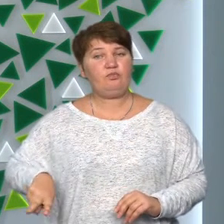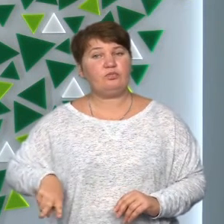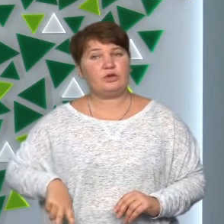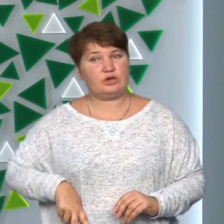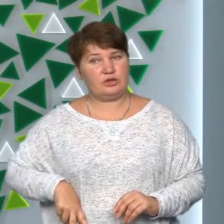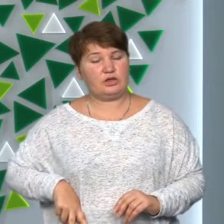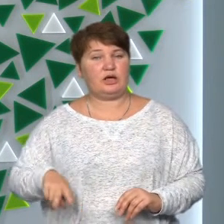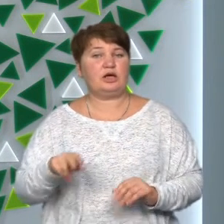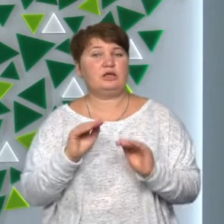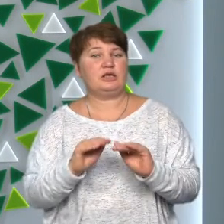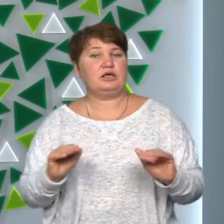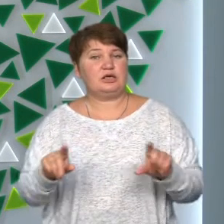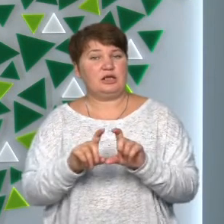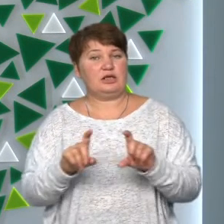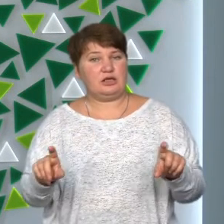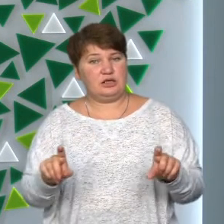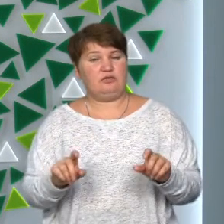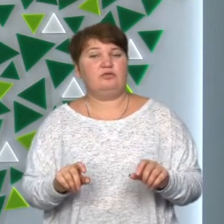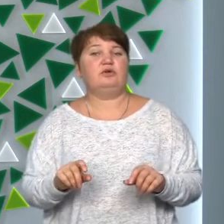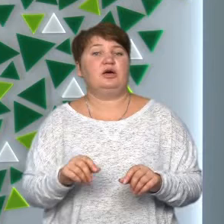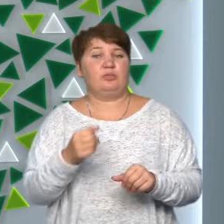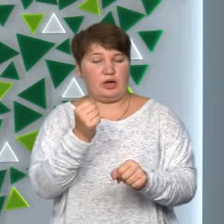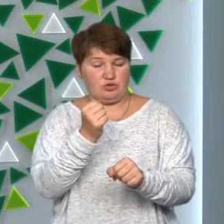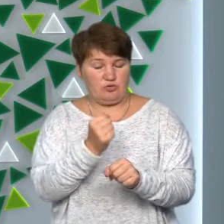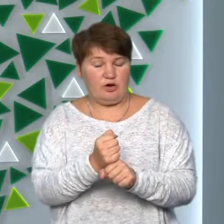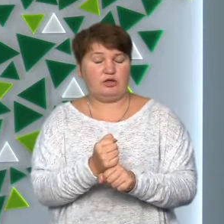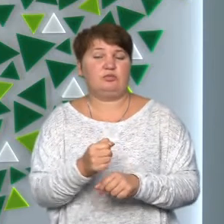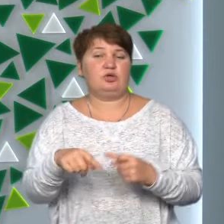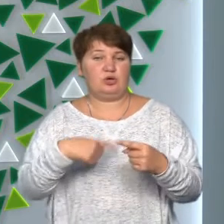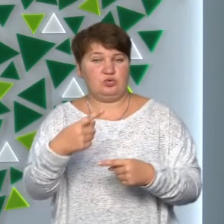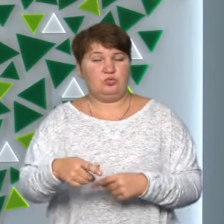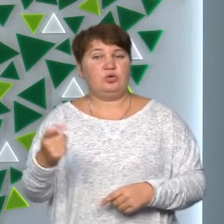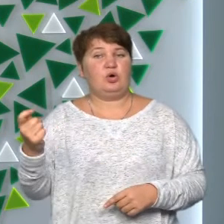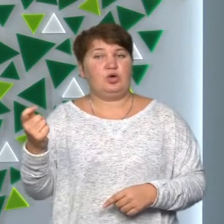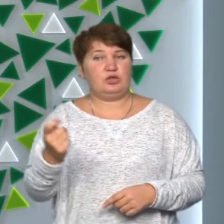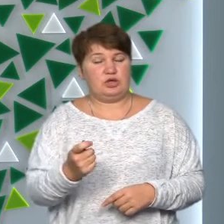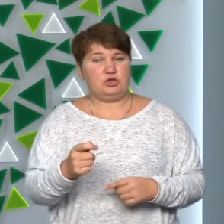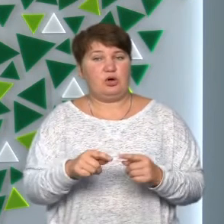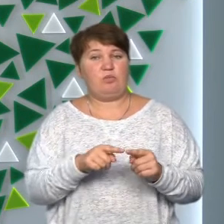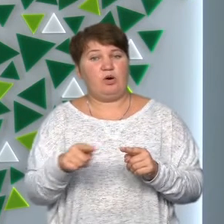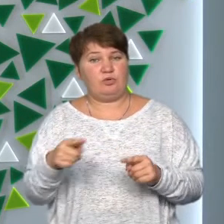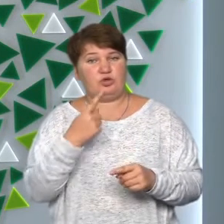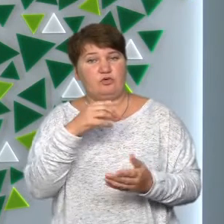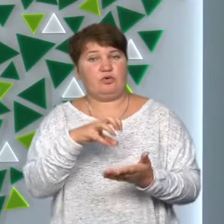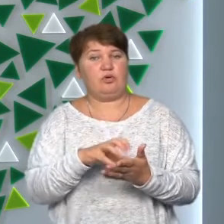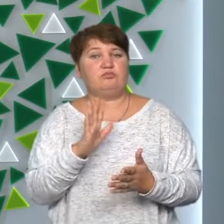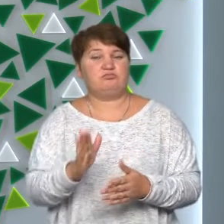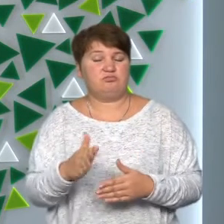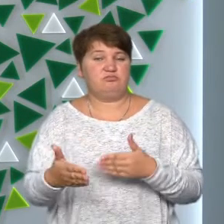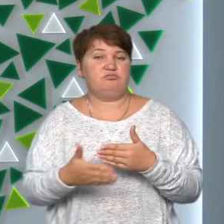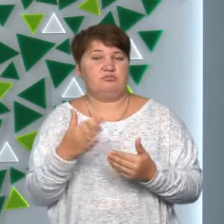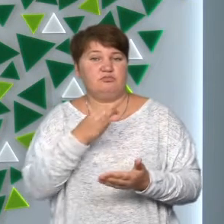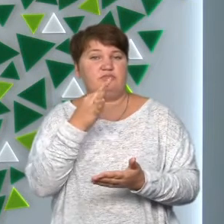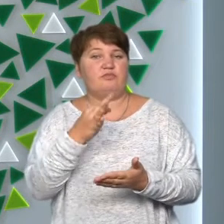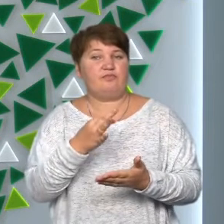Директори садків, які попри червону зону працюватимуть із наступного тижня, не стимуть відповідальність за порушення постанови Кабміну.